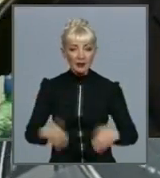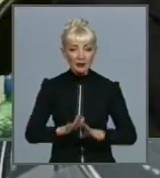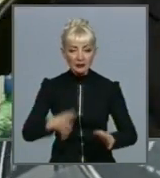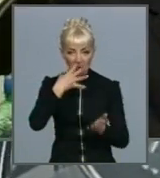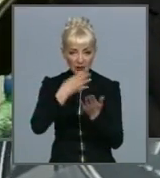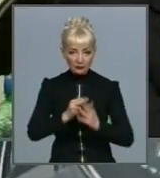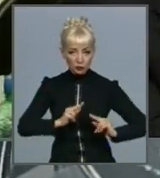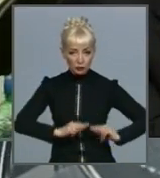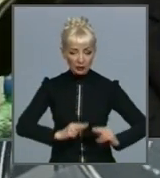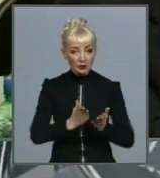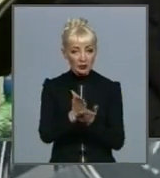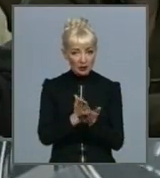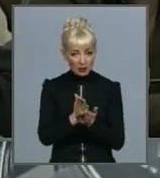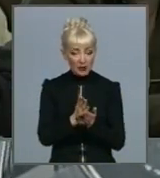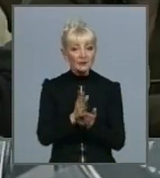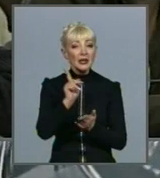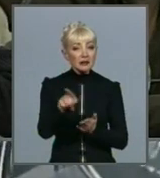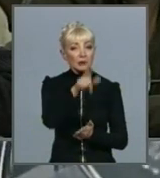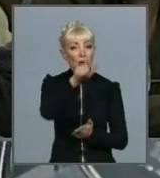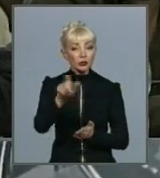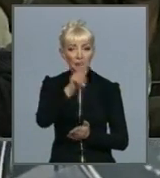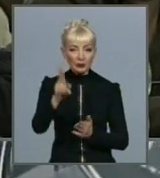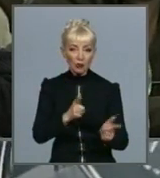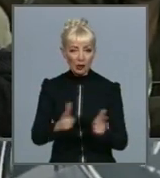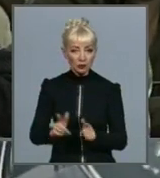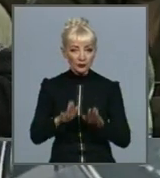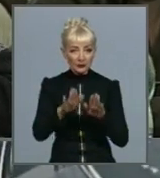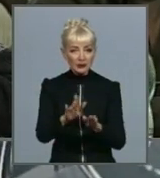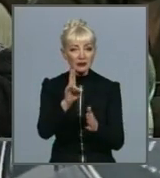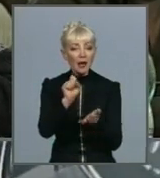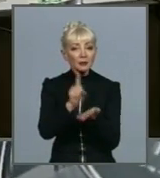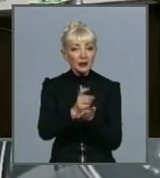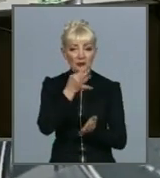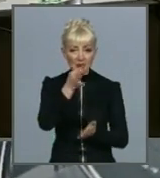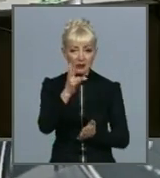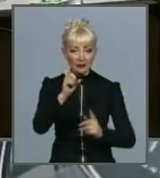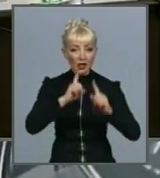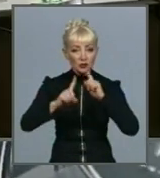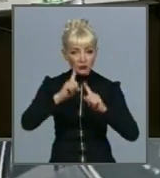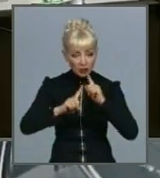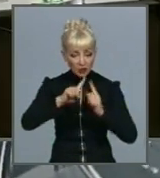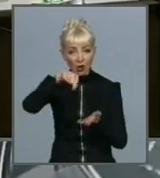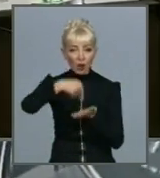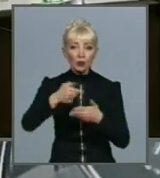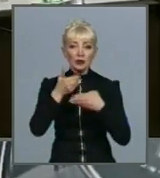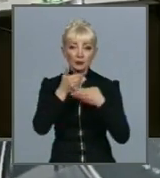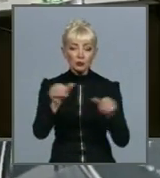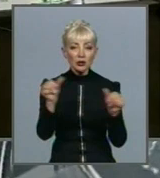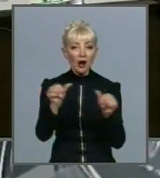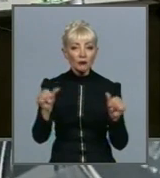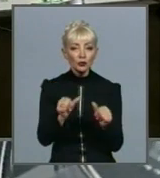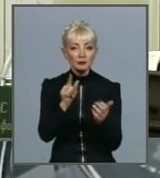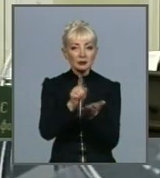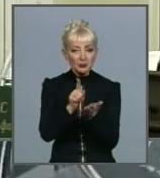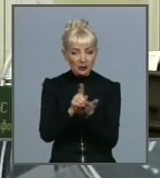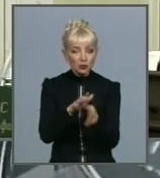Тим заводчанам, які готові вийти на пенсію, повідомлено на нараді, місто допоможе оформити повноцінні державні